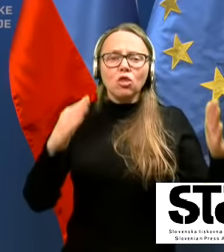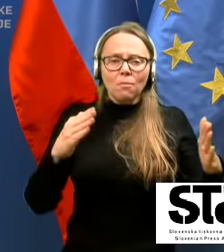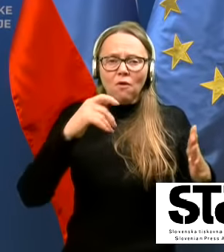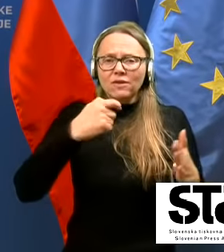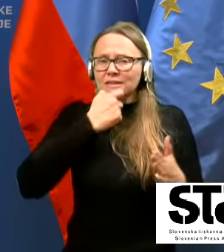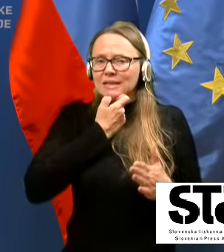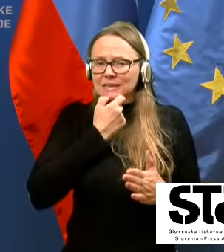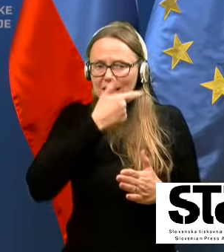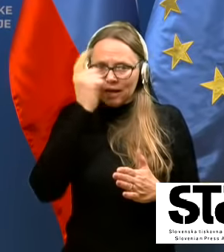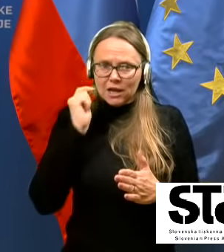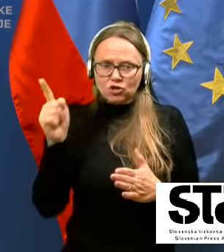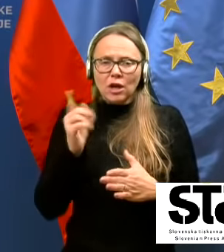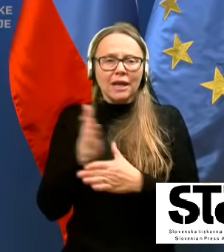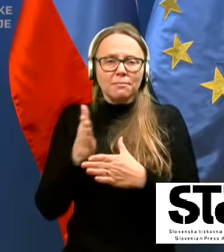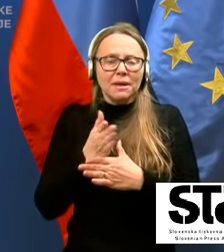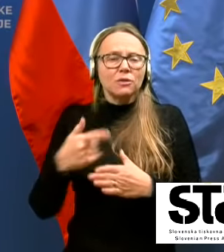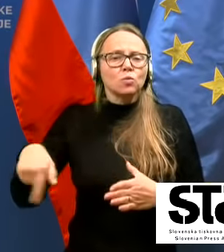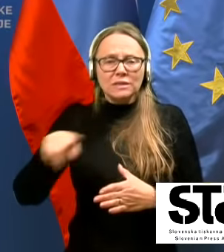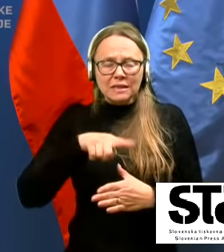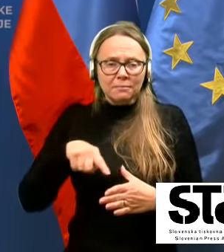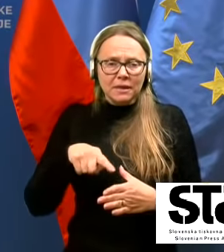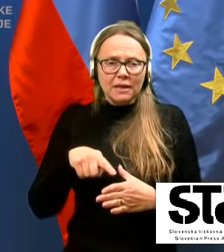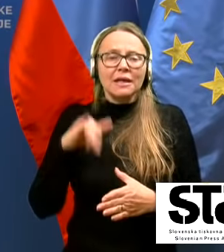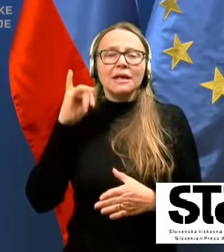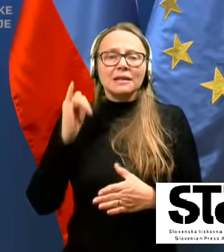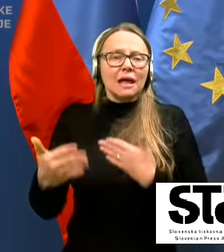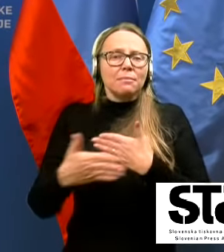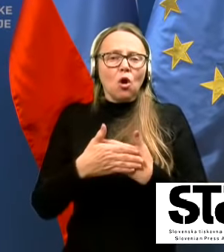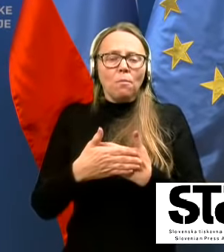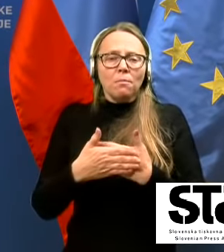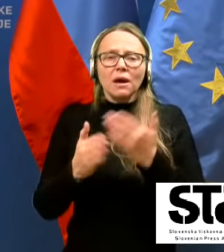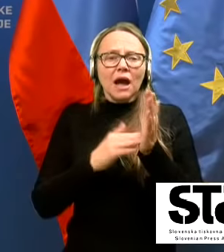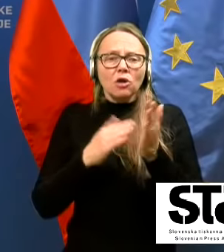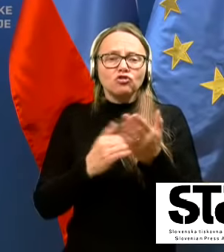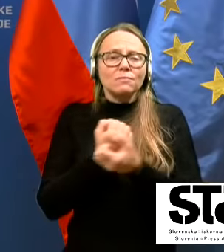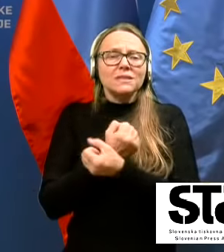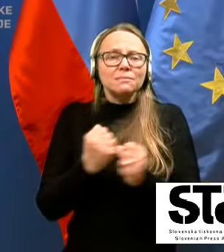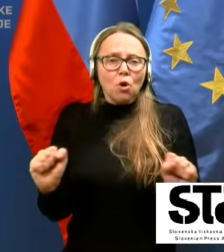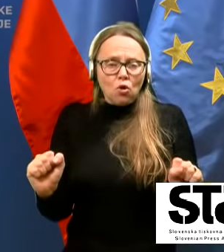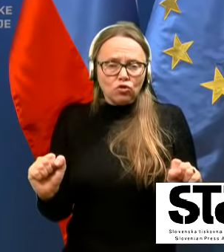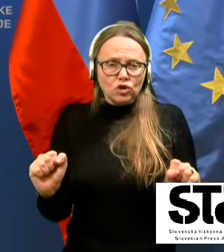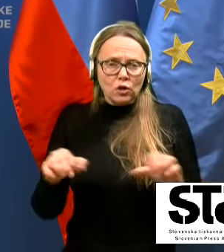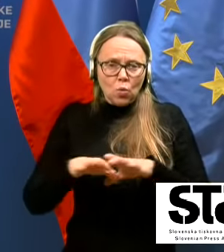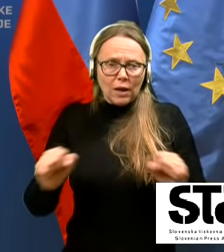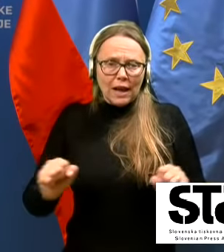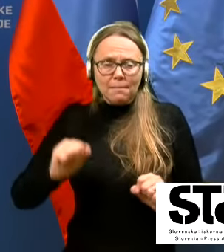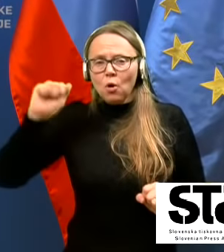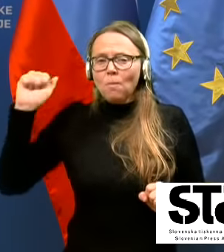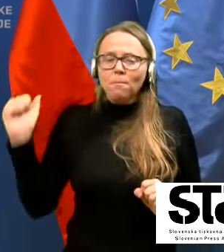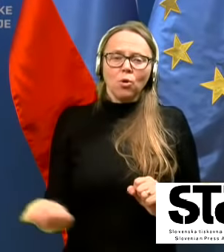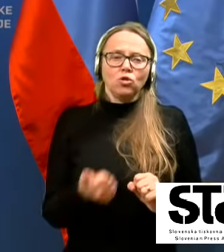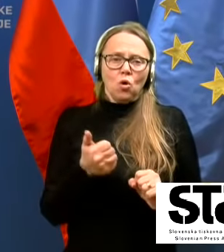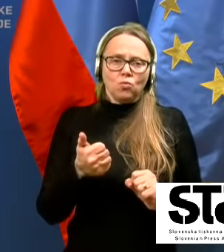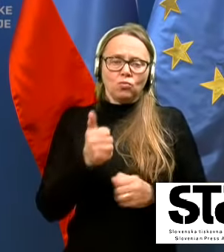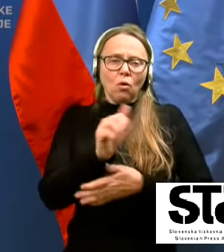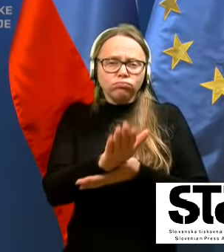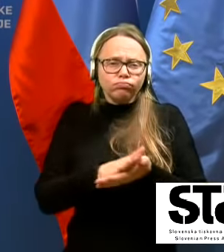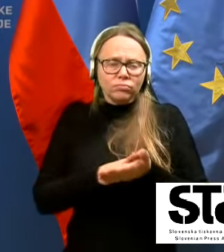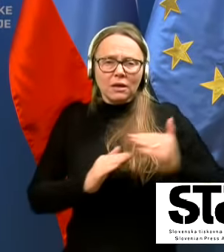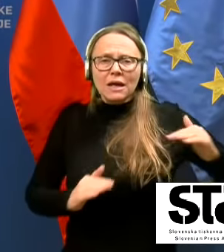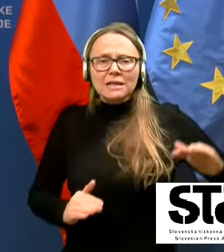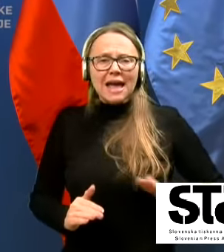in med vsemi, da bi seveda ob kakršnem kol sproščanju ukrepov ponovno sprožili